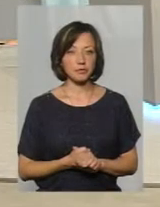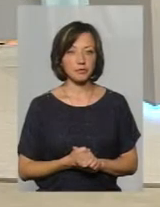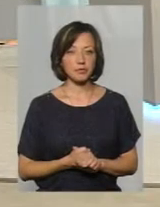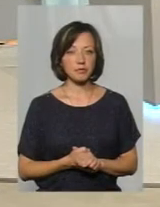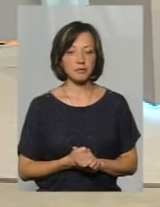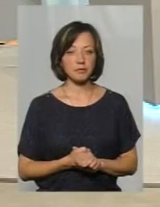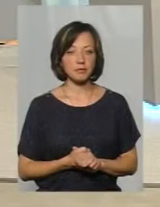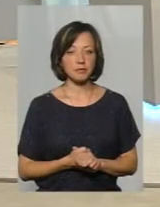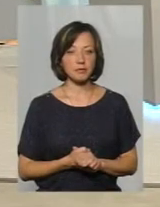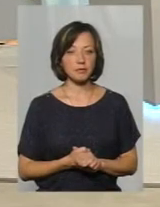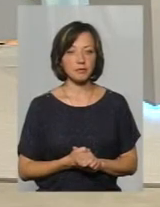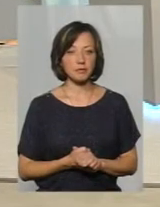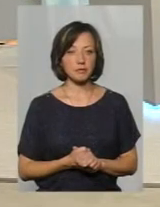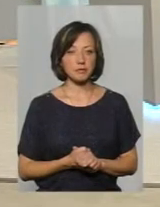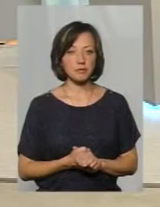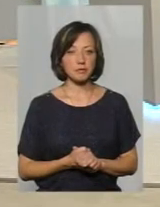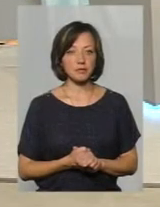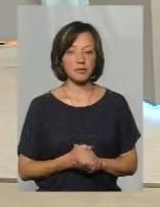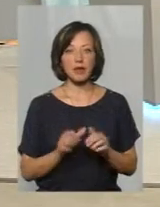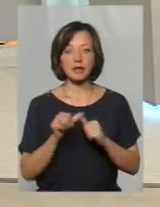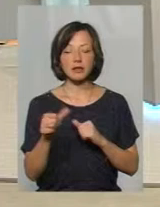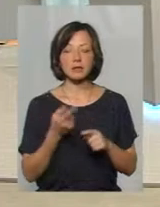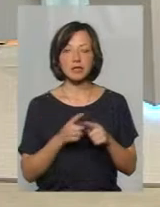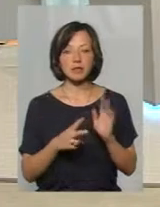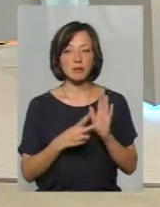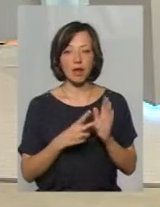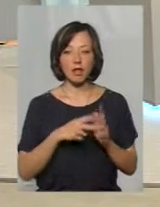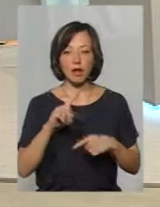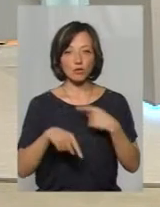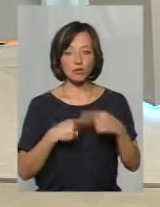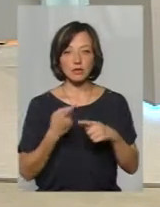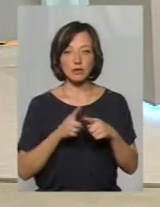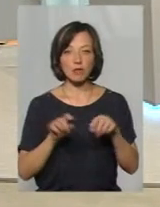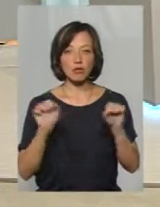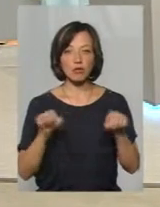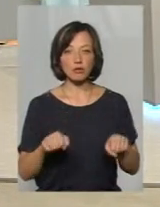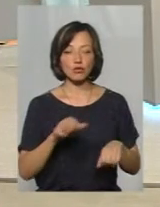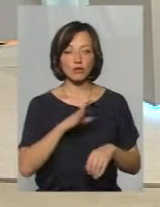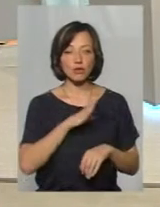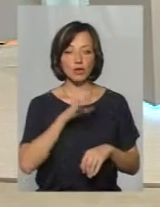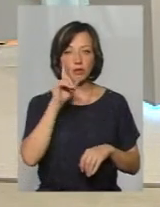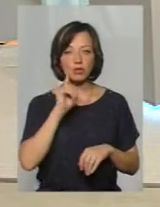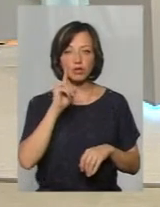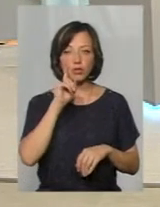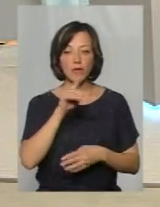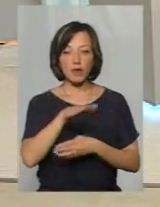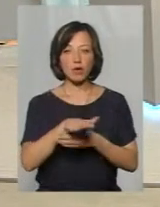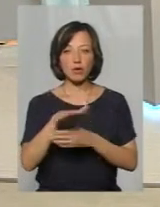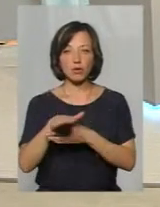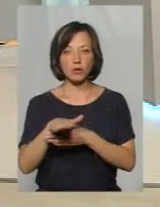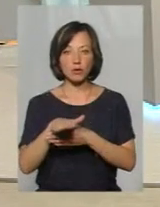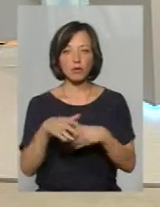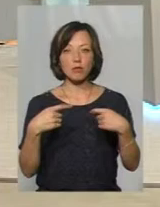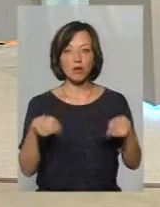Наступними? цих всіми. Поки що у нас це можуть бути тимчасові споруди з